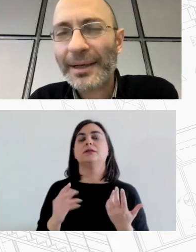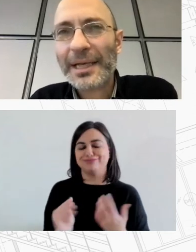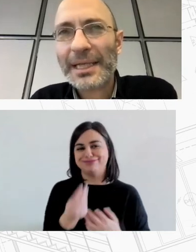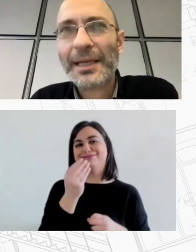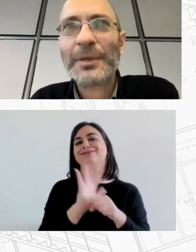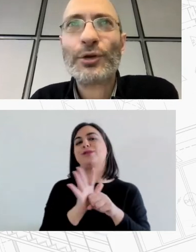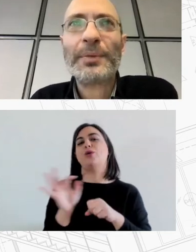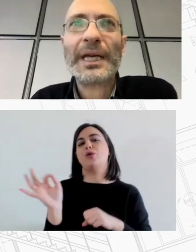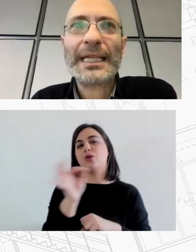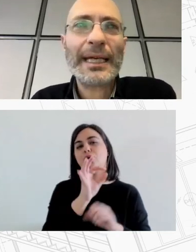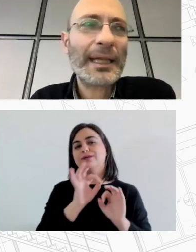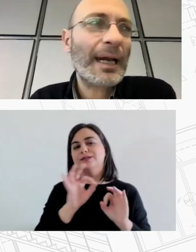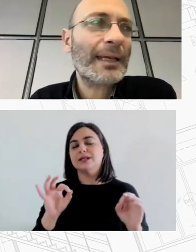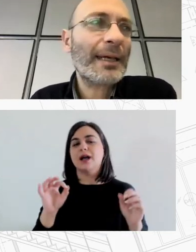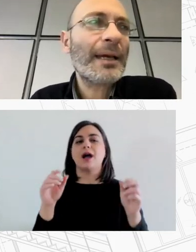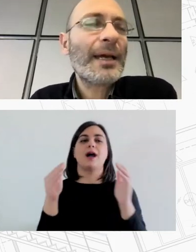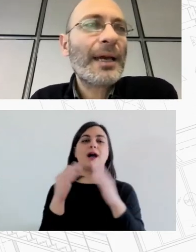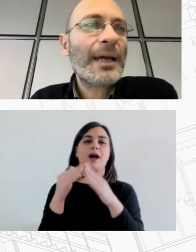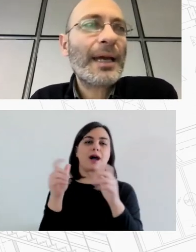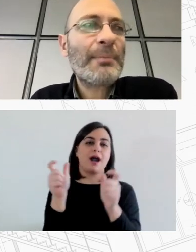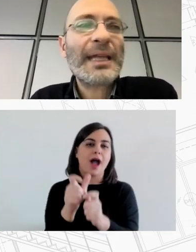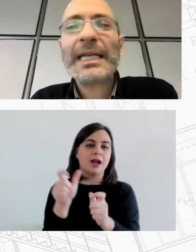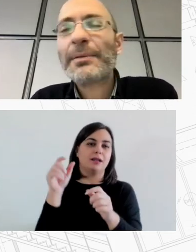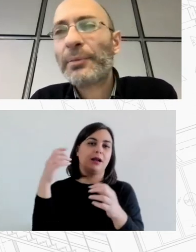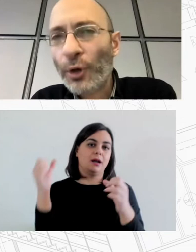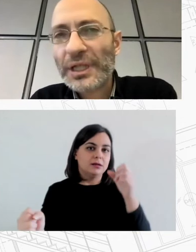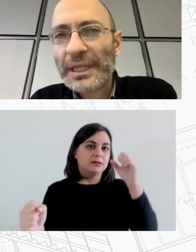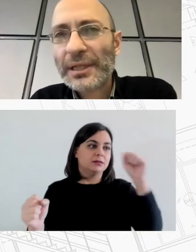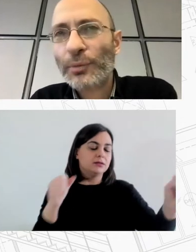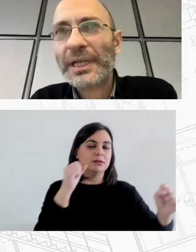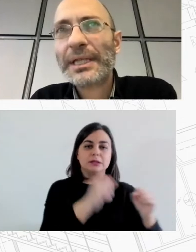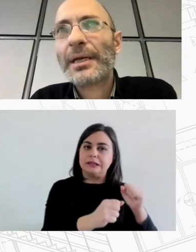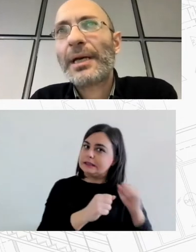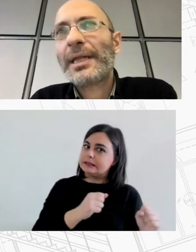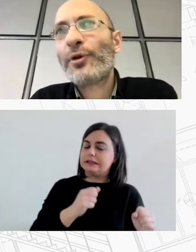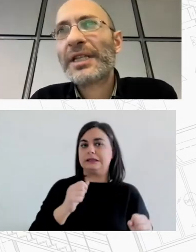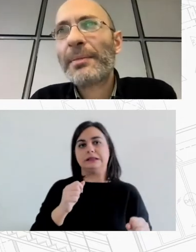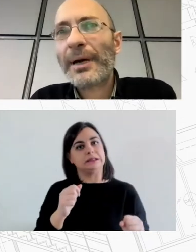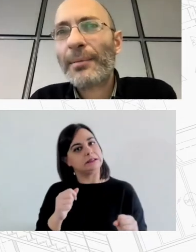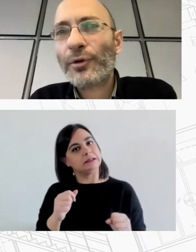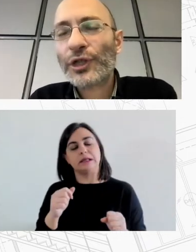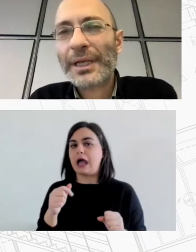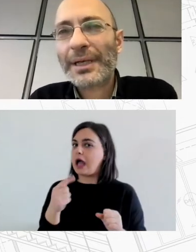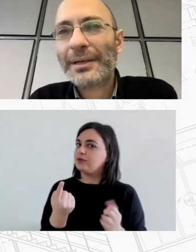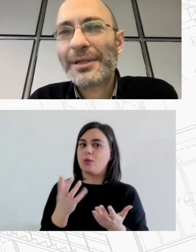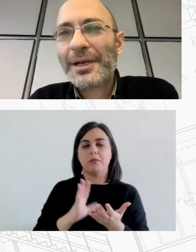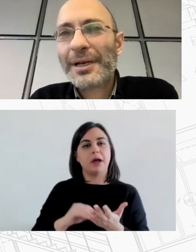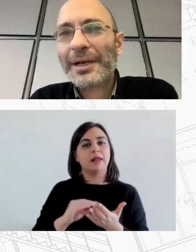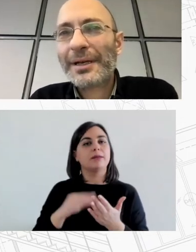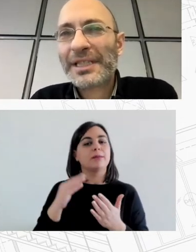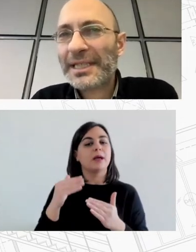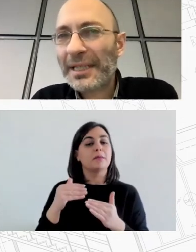καραντίνα η συνθήκη μες την οποία εξελίχθηκε αλλά και οι πιθανές επιπτώσεις στις οποίες δεν μπορέσαμε παρά μόνο σε